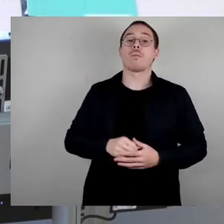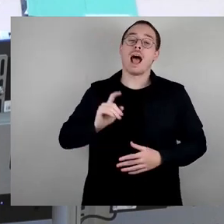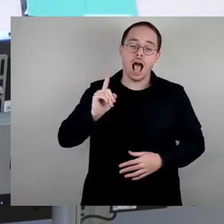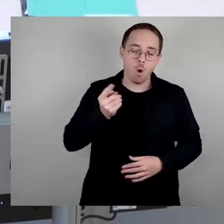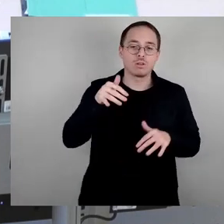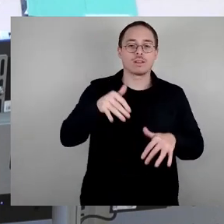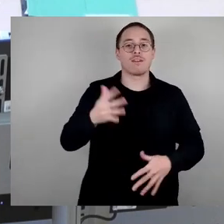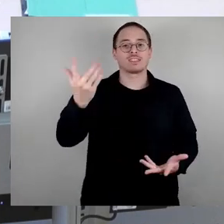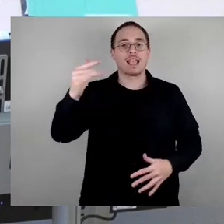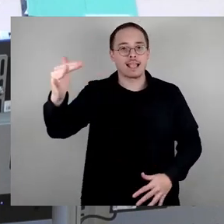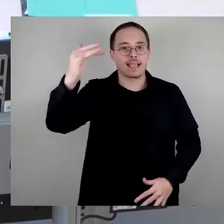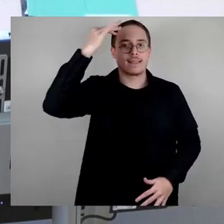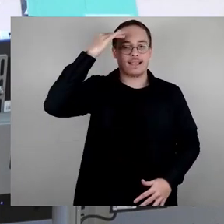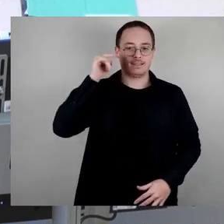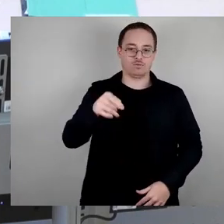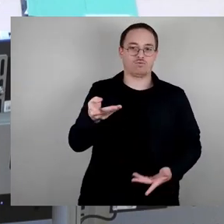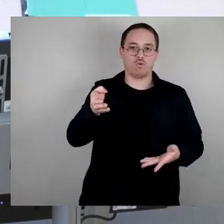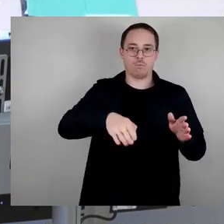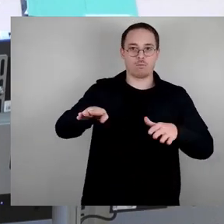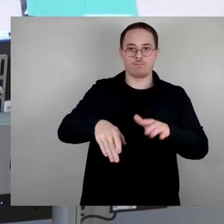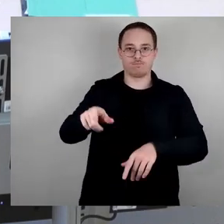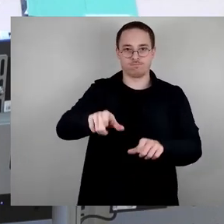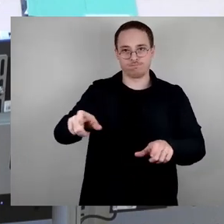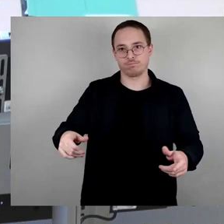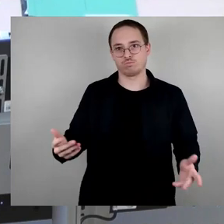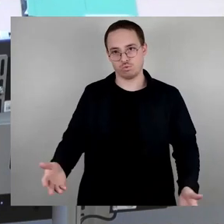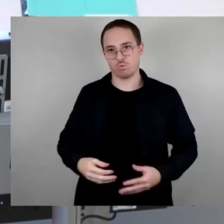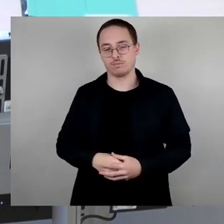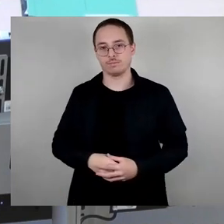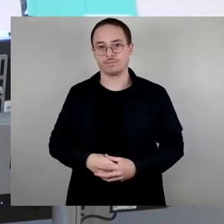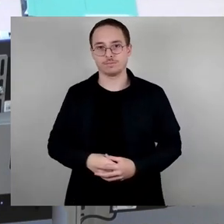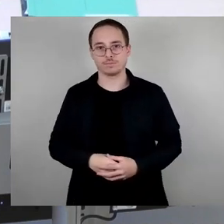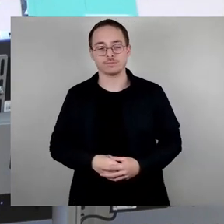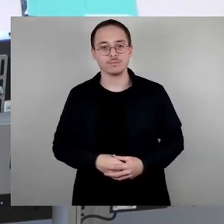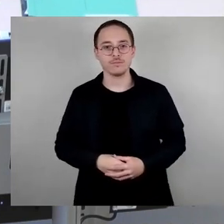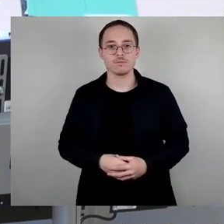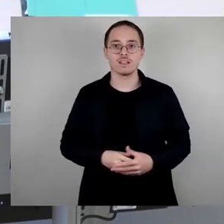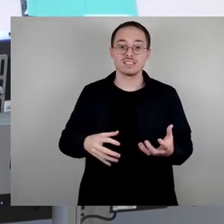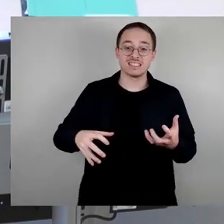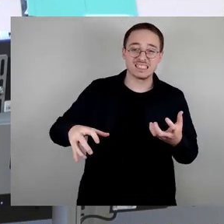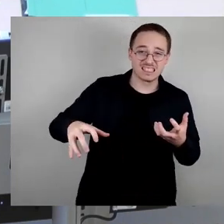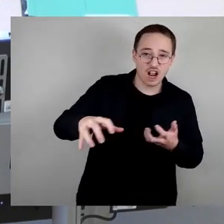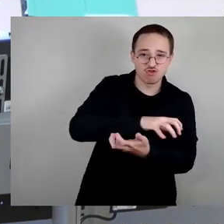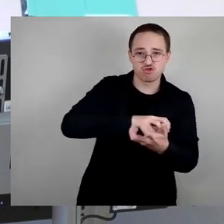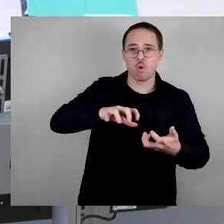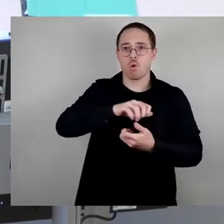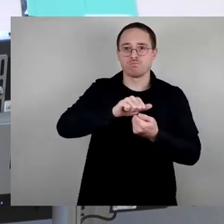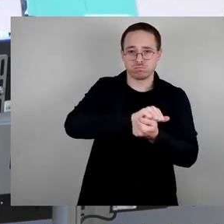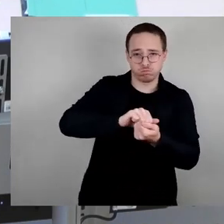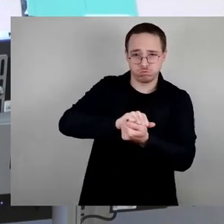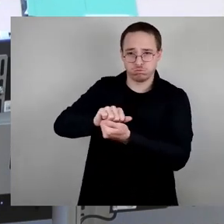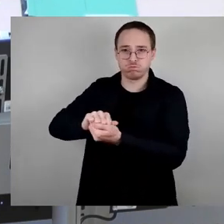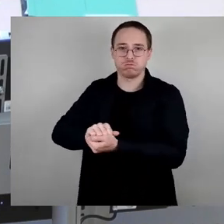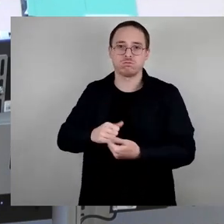Die Zerstörung und das gewaltsame Sterben in der Stadt in den letzten Kriegsmonaten ist eingeordnet und in andere Geschehnisse und Taten,